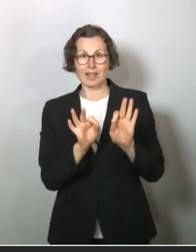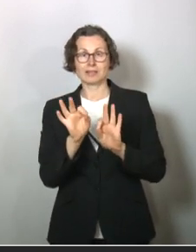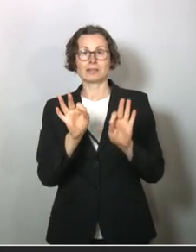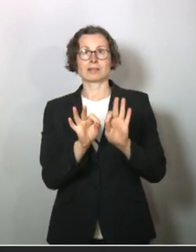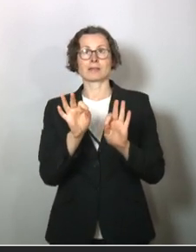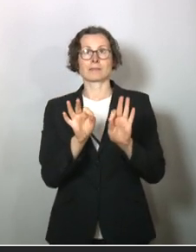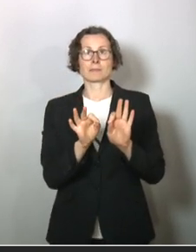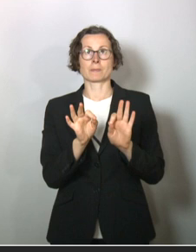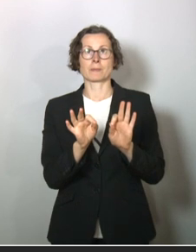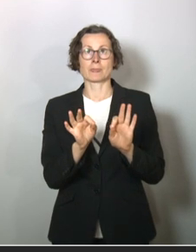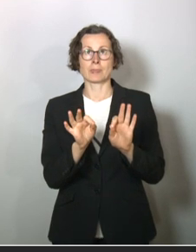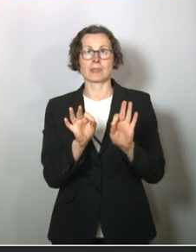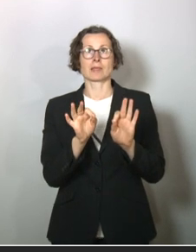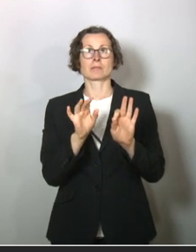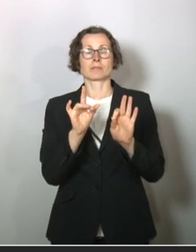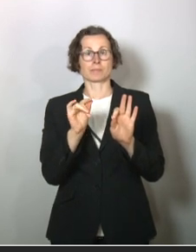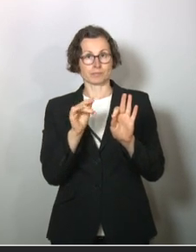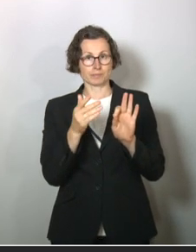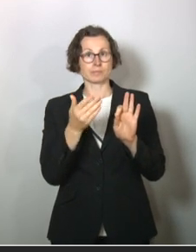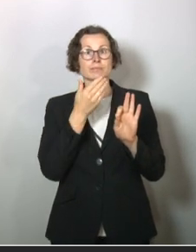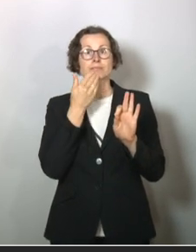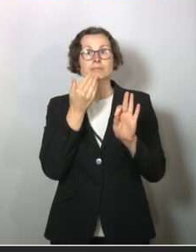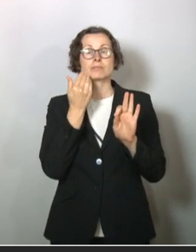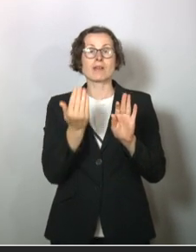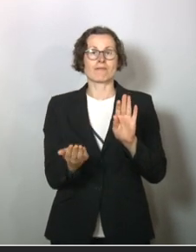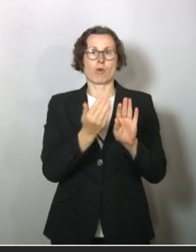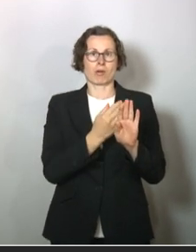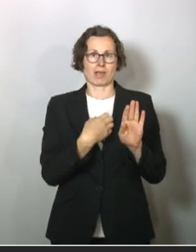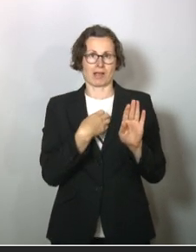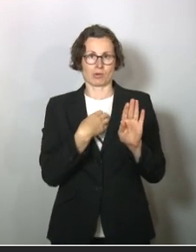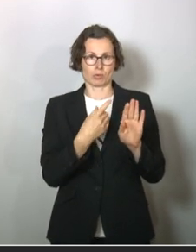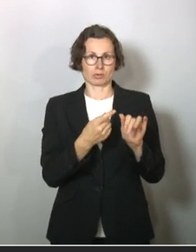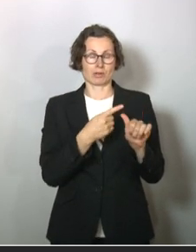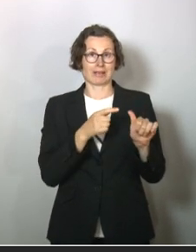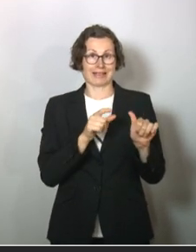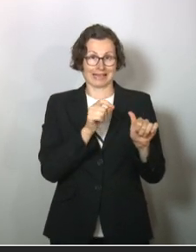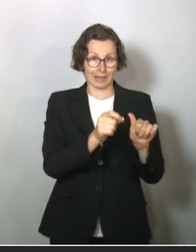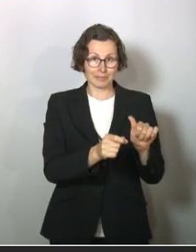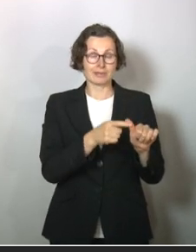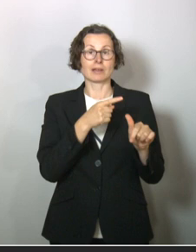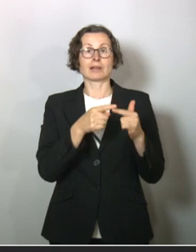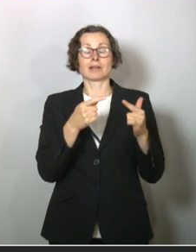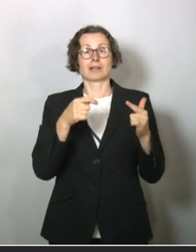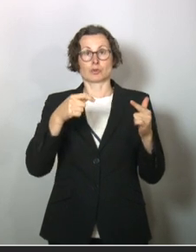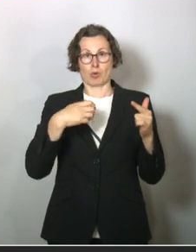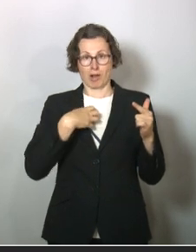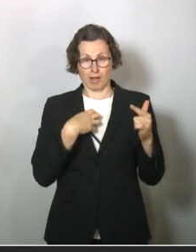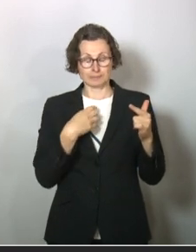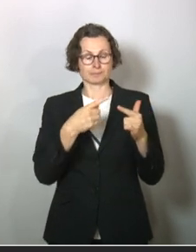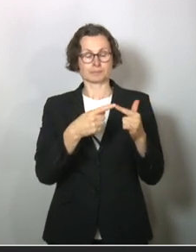folgenden auflistbaren Vorerkrankungen waren. Akuter Krebs, Diabetes mellitus,